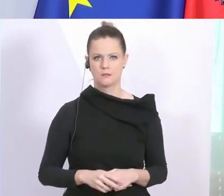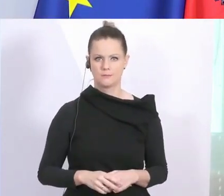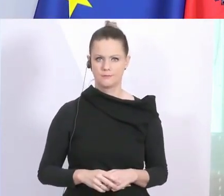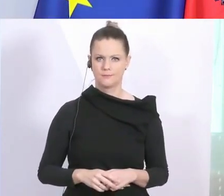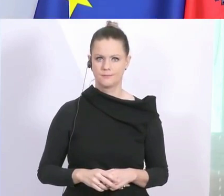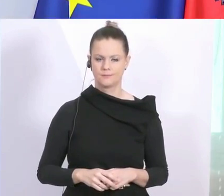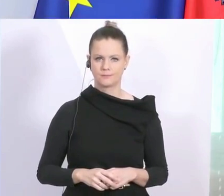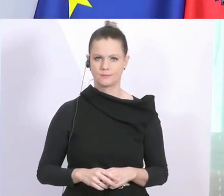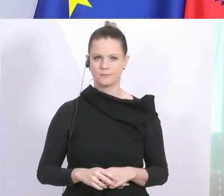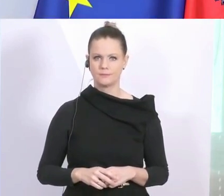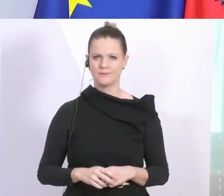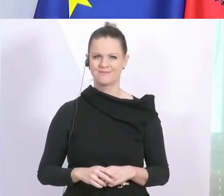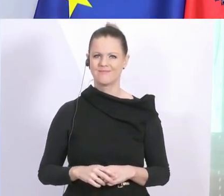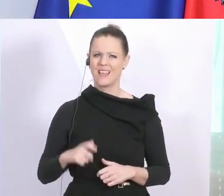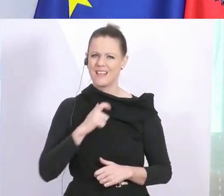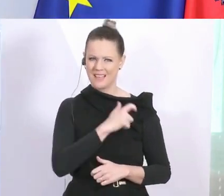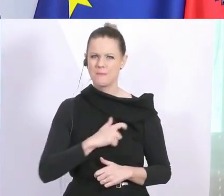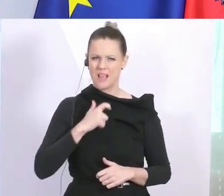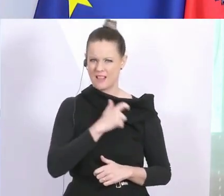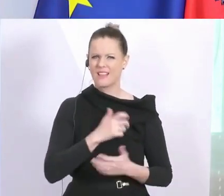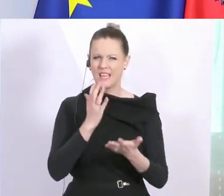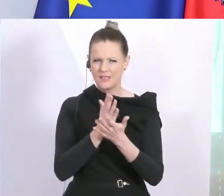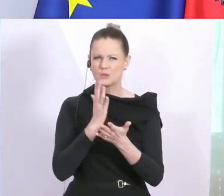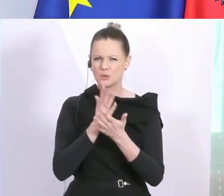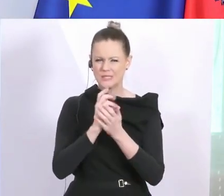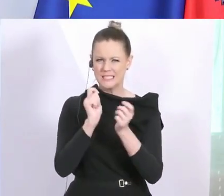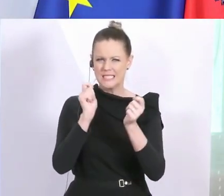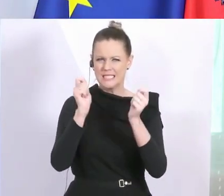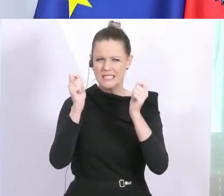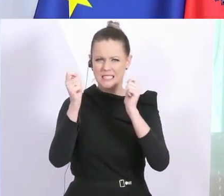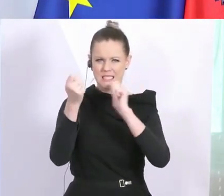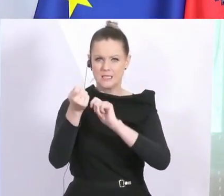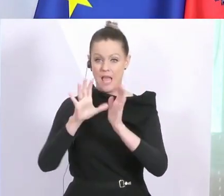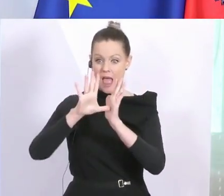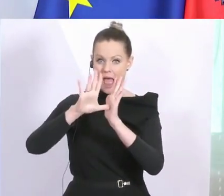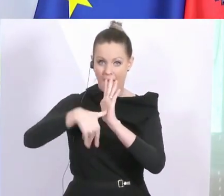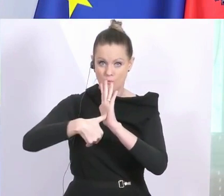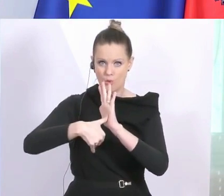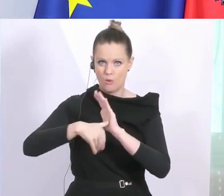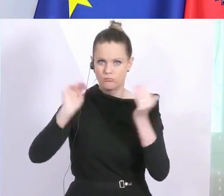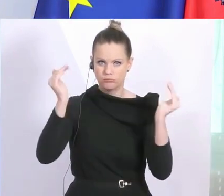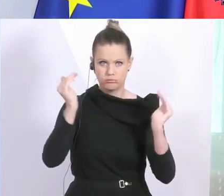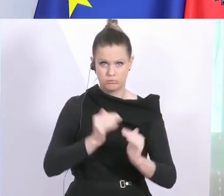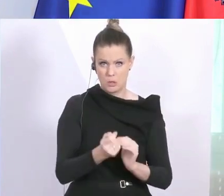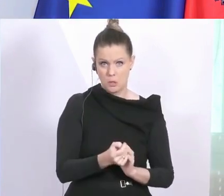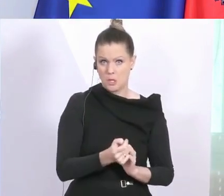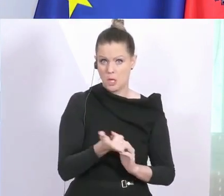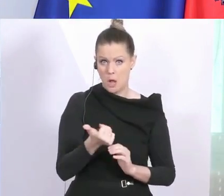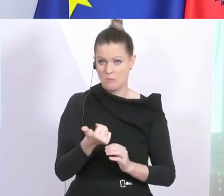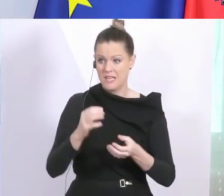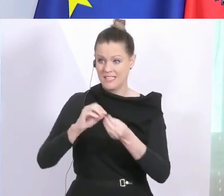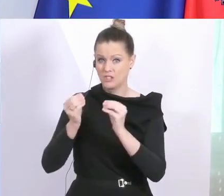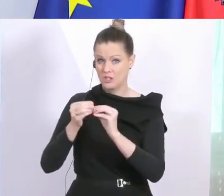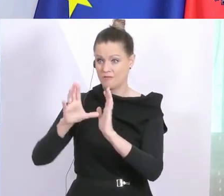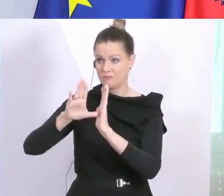Die Kriminalität, das habe ich schon einmal angesprochen, verändert sich. Wir haben deutlich weniger Einbruchsdiebstähle, natürlich kaum mehr Ladendiebstähle.